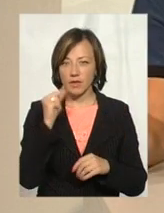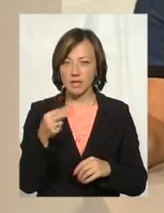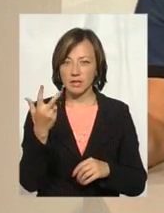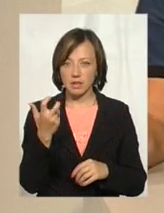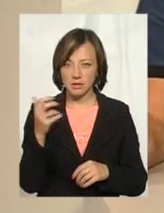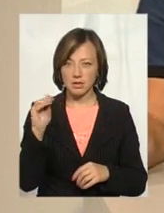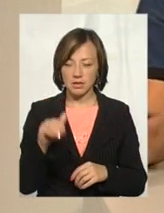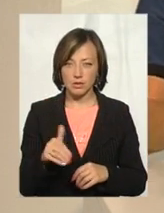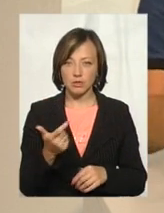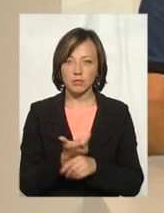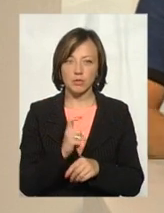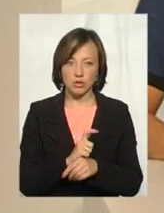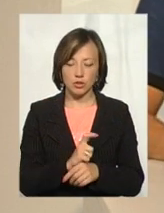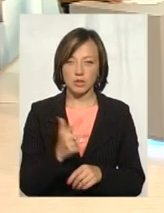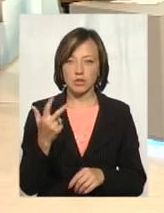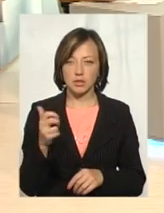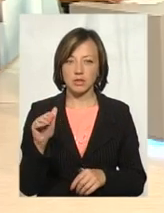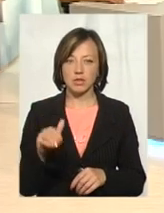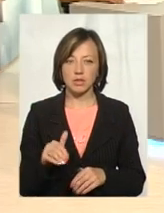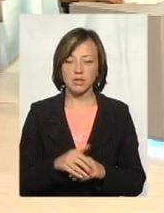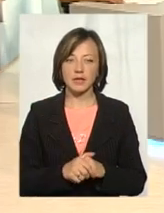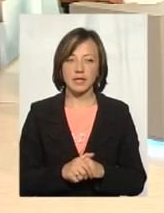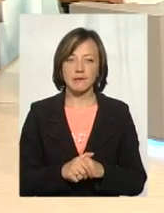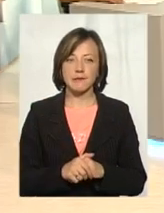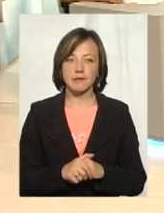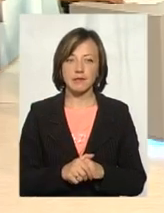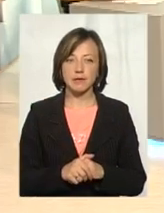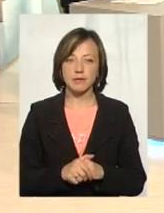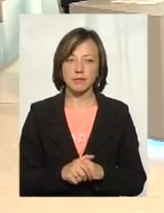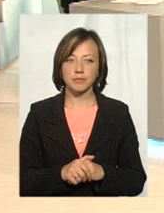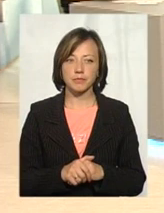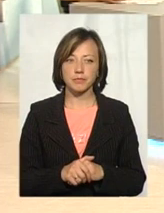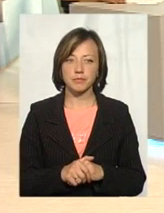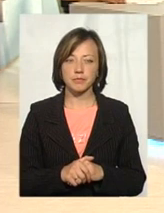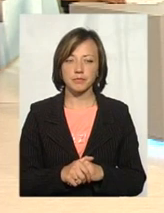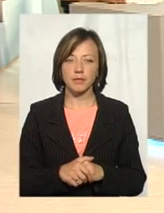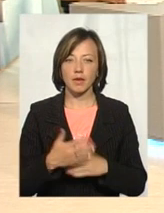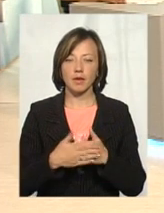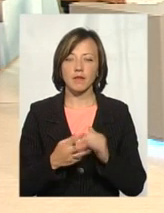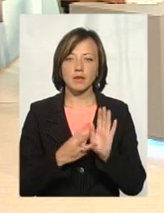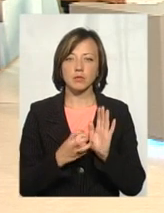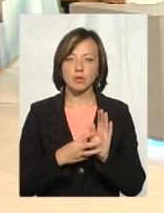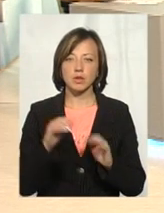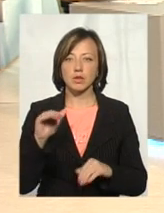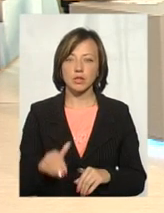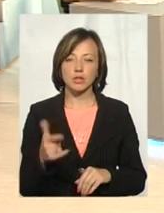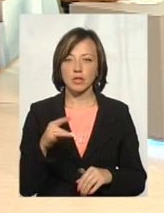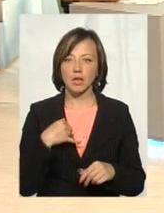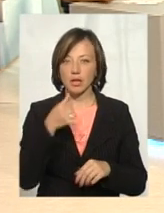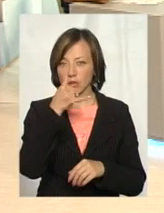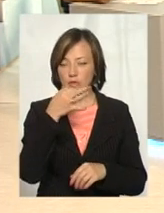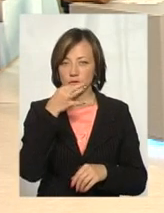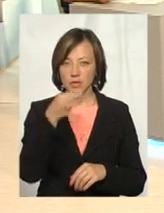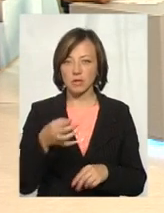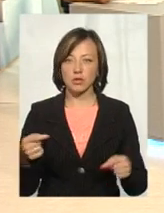тисяч гривень. Більше. Навіть більше. Там, що пане Сергія, здається, по ходу... Більше 800 тисяч гривень, приблизно. не можу точно